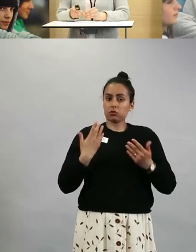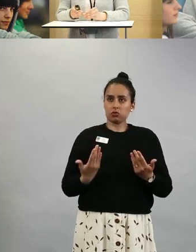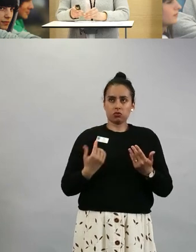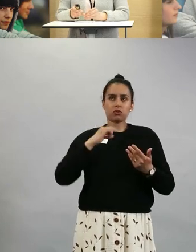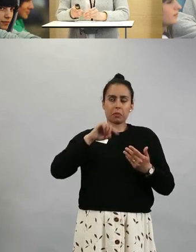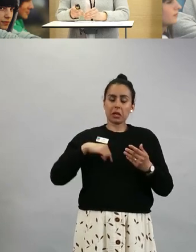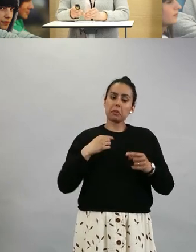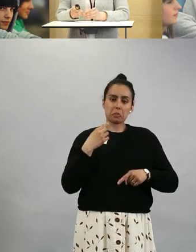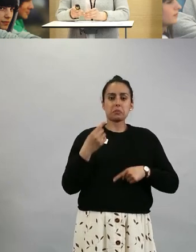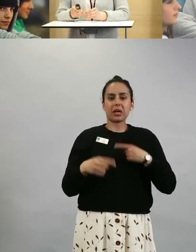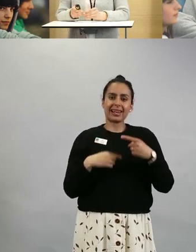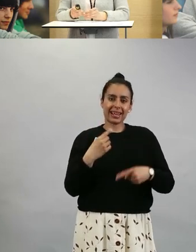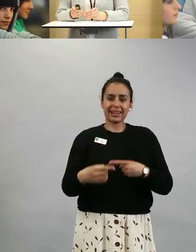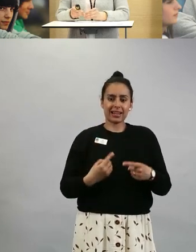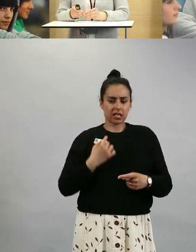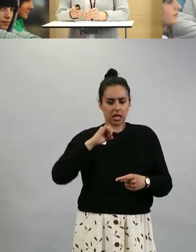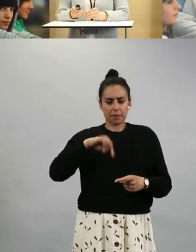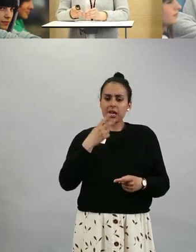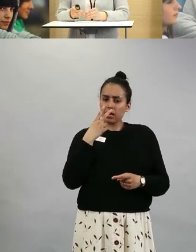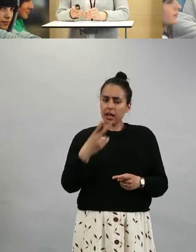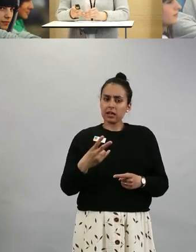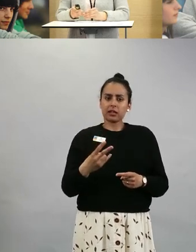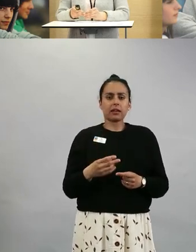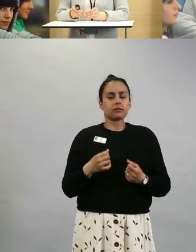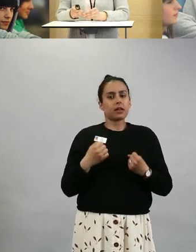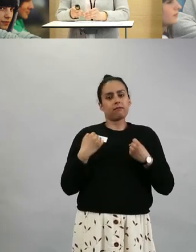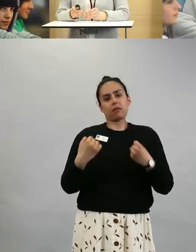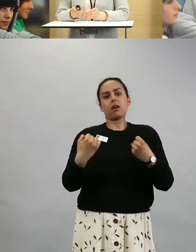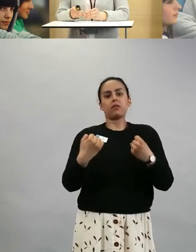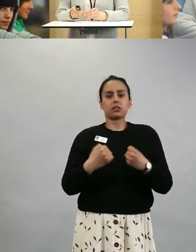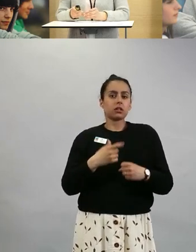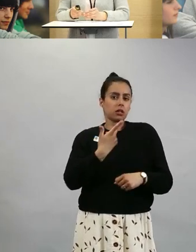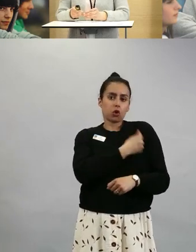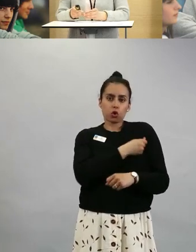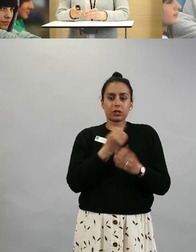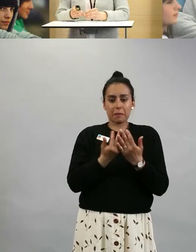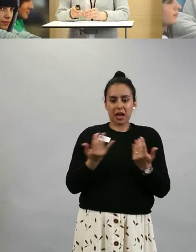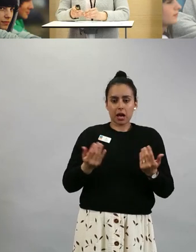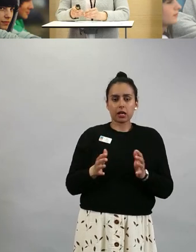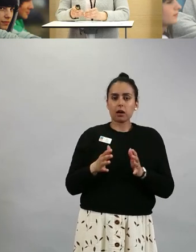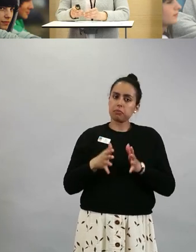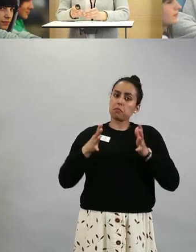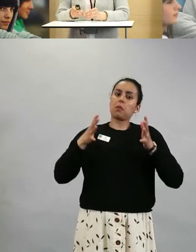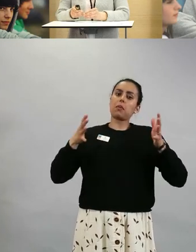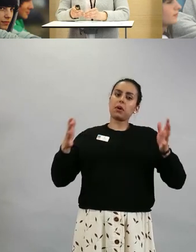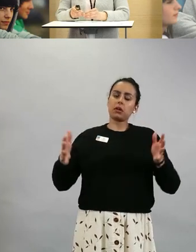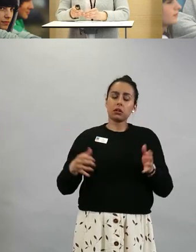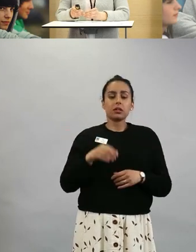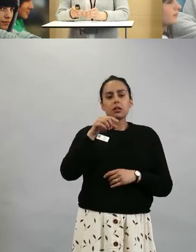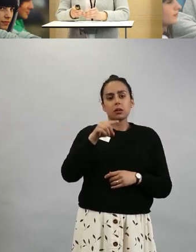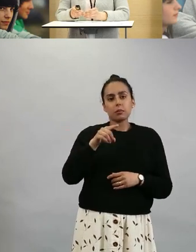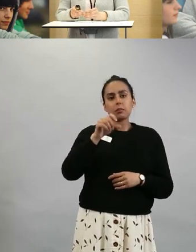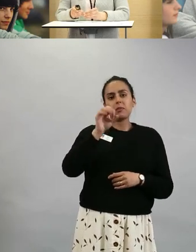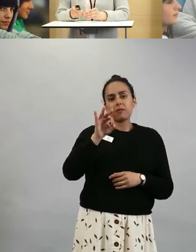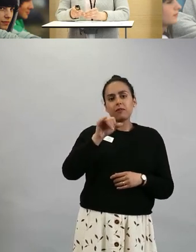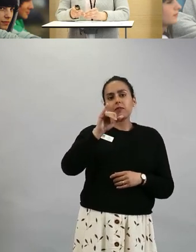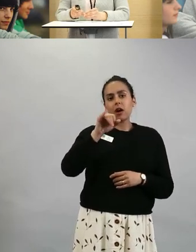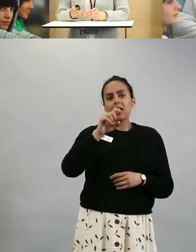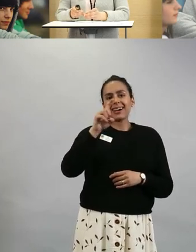voimakas rokotemäärien lisääntyminen meneillään. Varsinkin Pfizerin rokotetta tulee